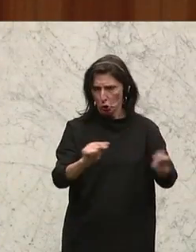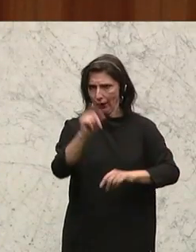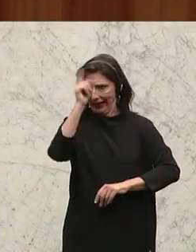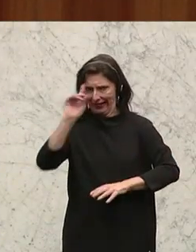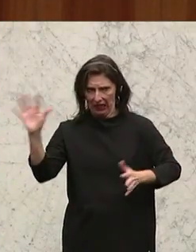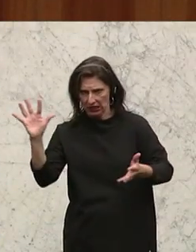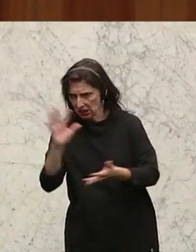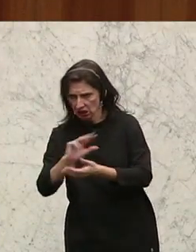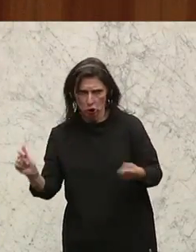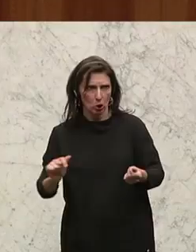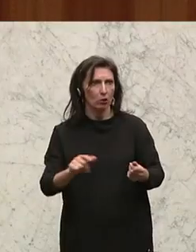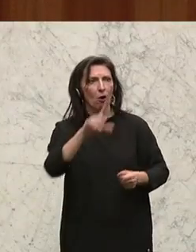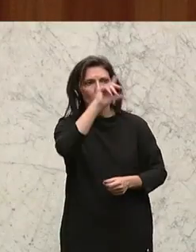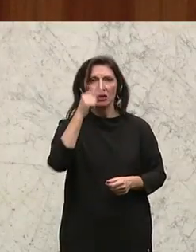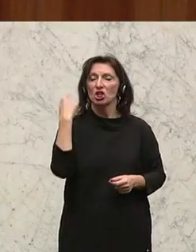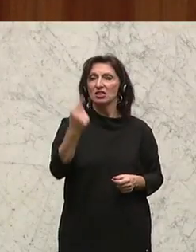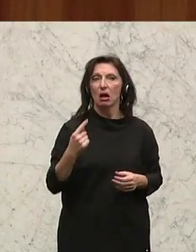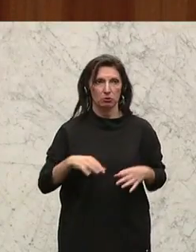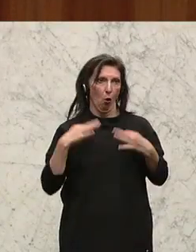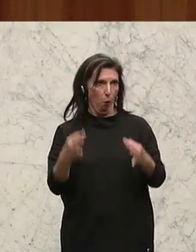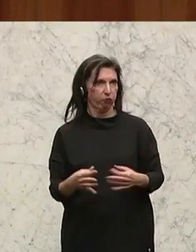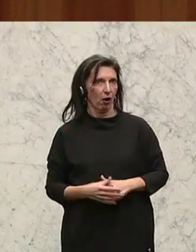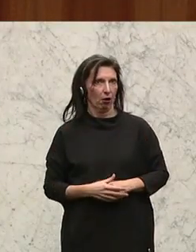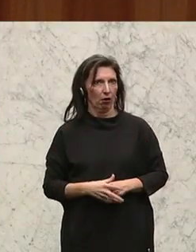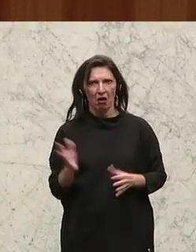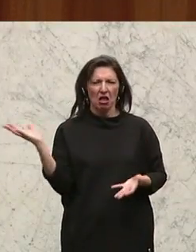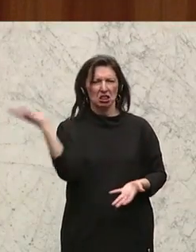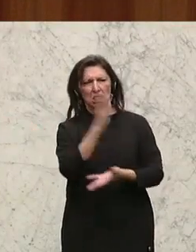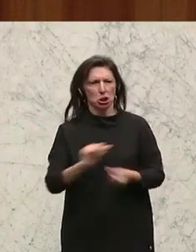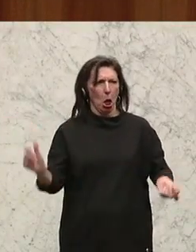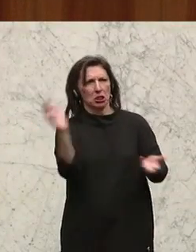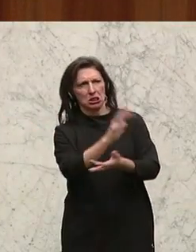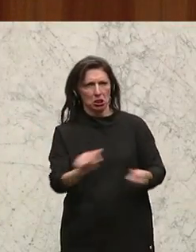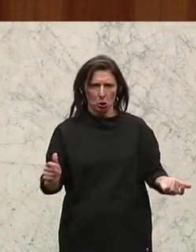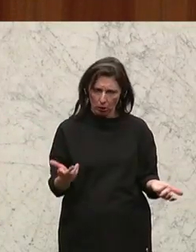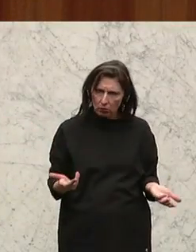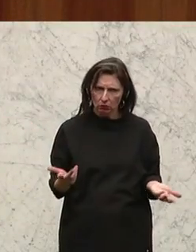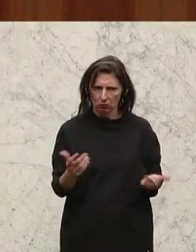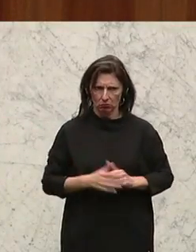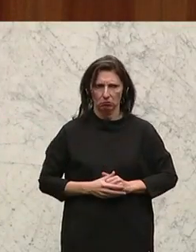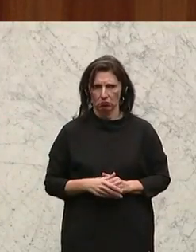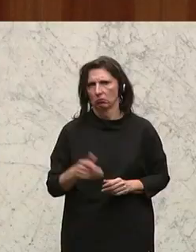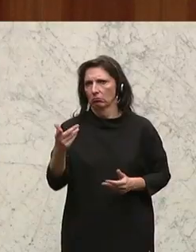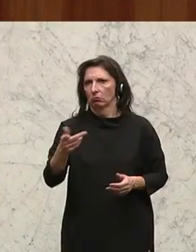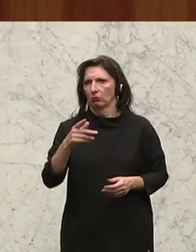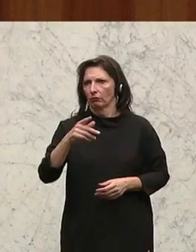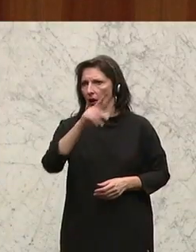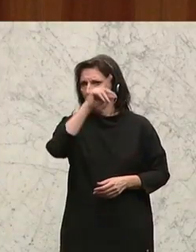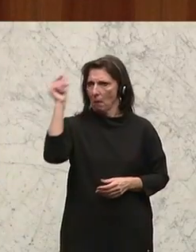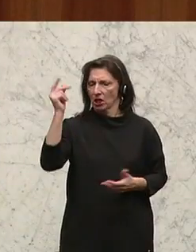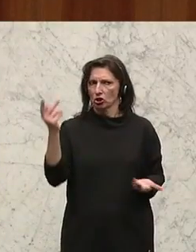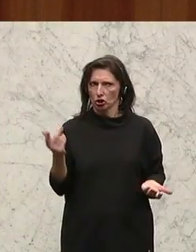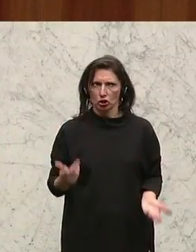Und er ist auch Opfer dieser Zerstörungswut. Feuerbach hat das zu Recht ja auch hier definiert. Der Mensch isst,